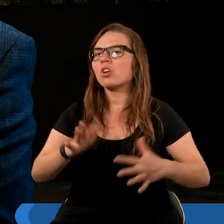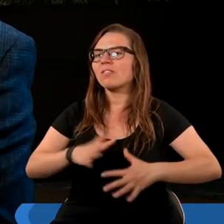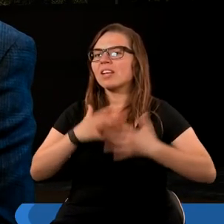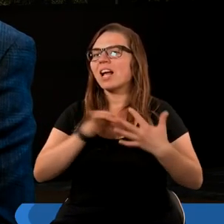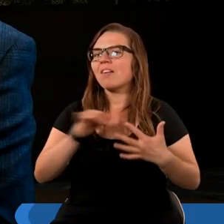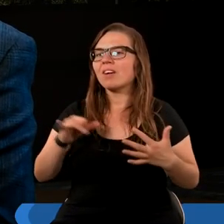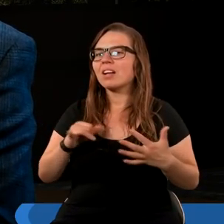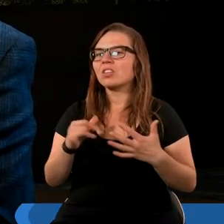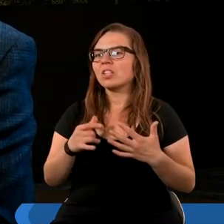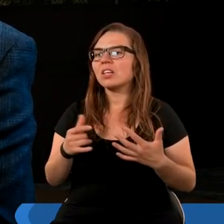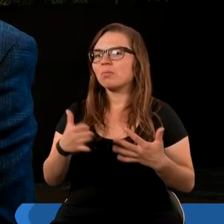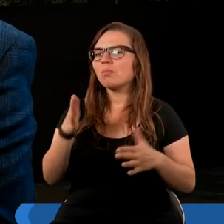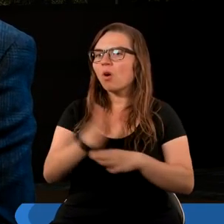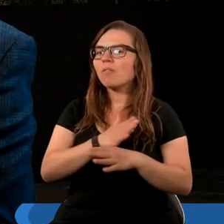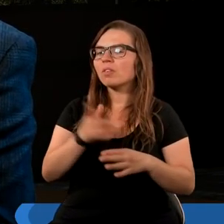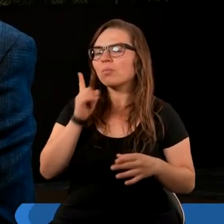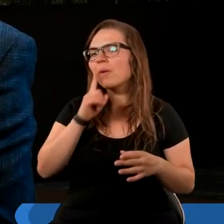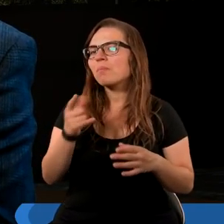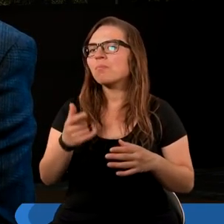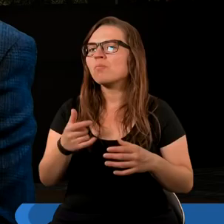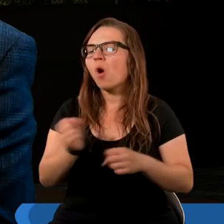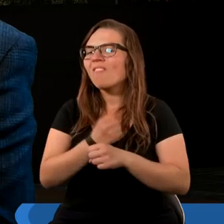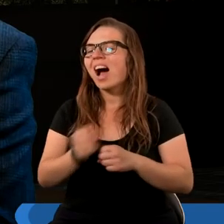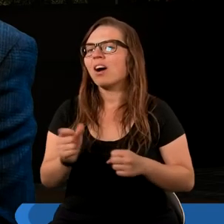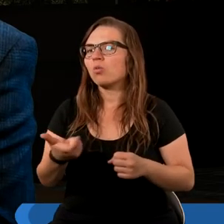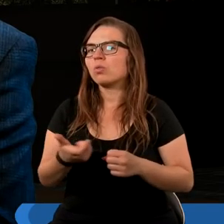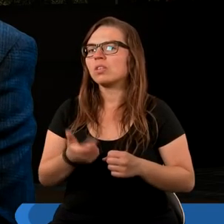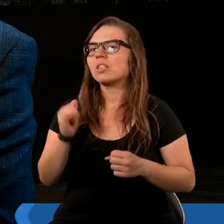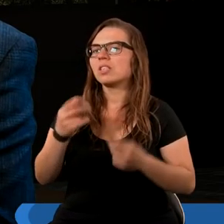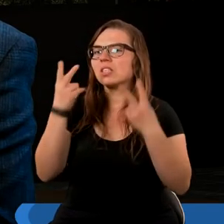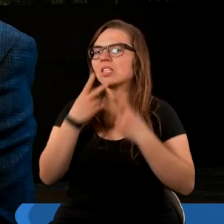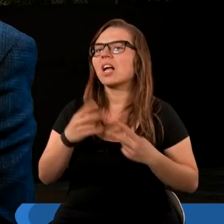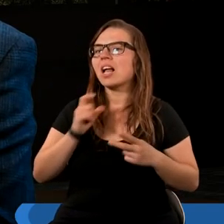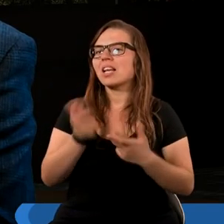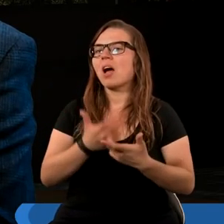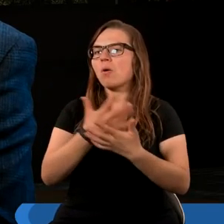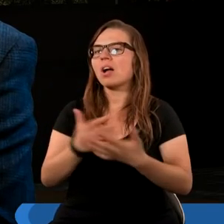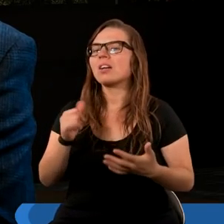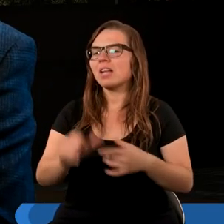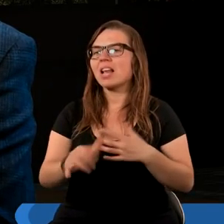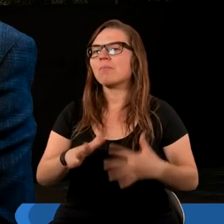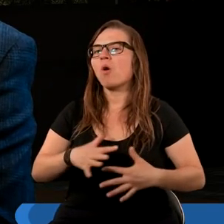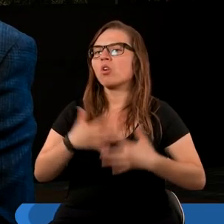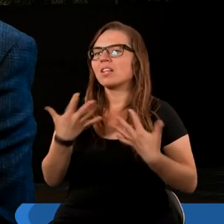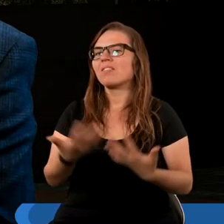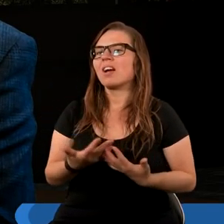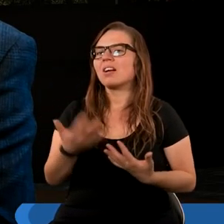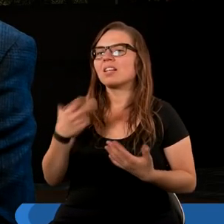wydawać się atrakcyjnym. Stwarza pozory. Stwarza pozory oczywiście. Przecież czytaliśmy, cała Ziemia idzie w podziwie.